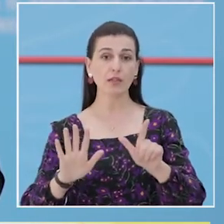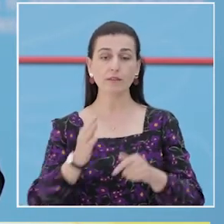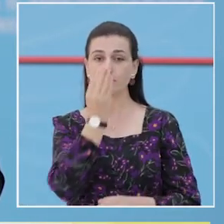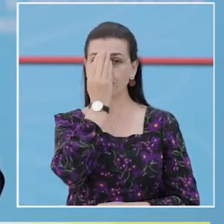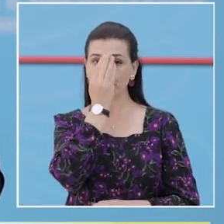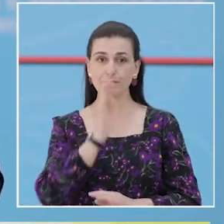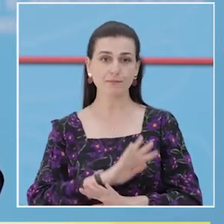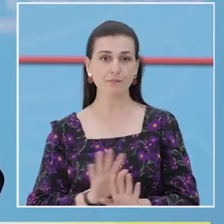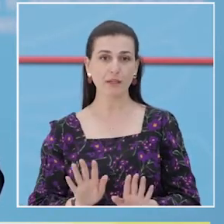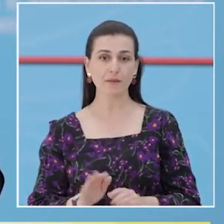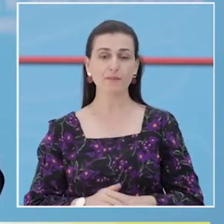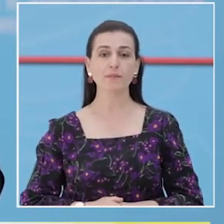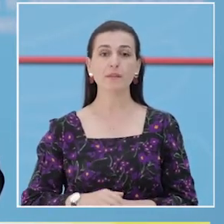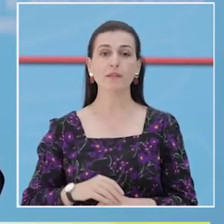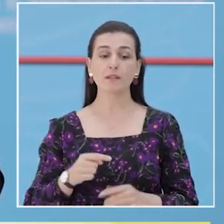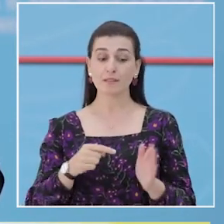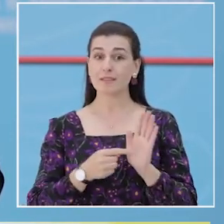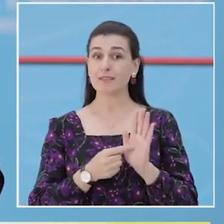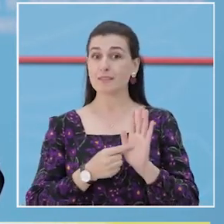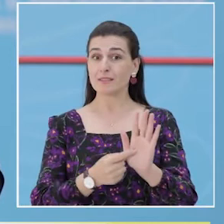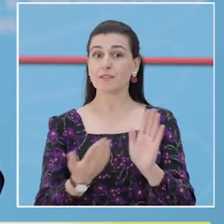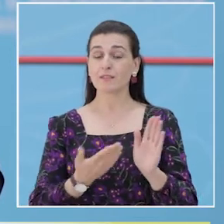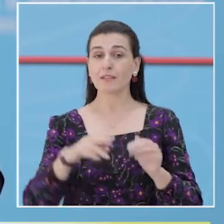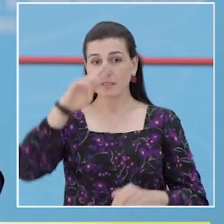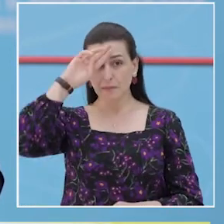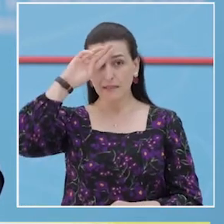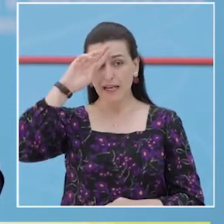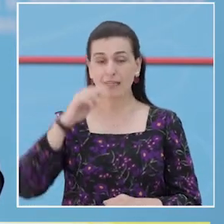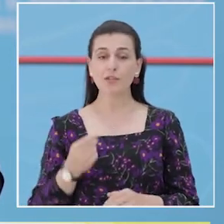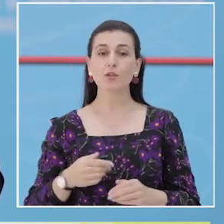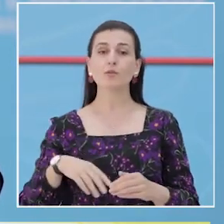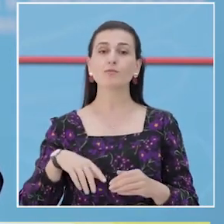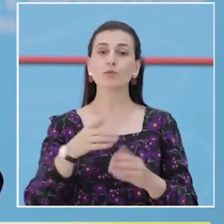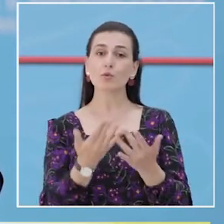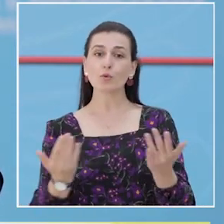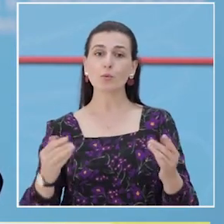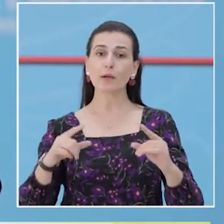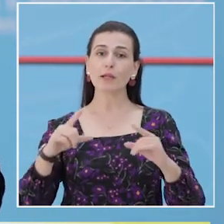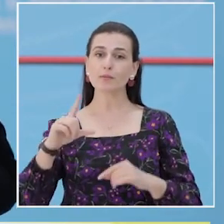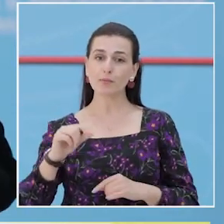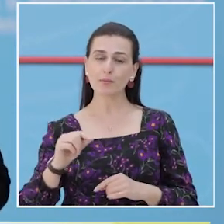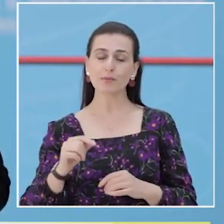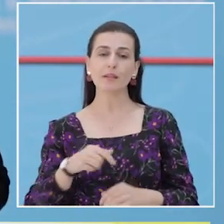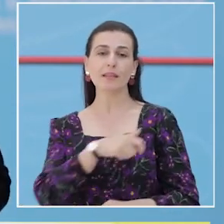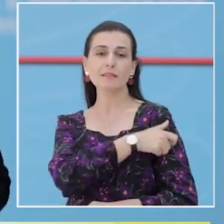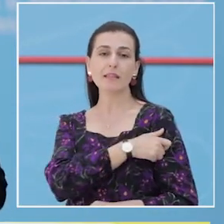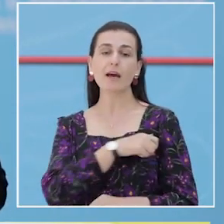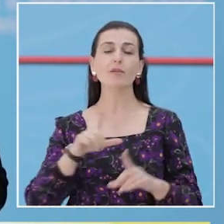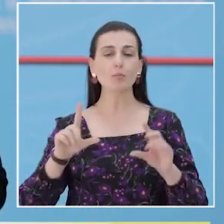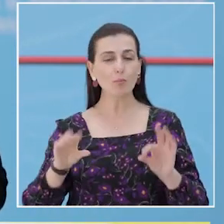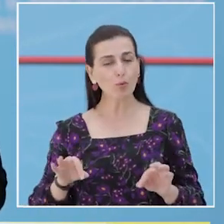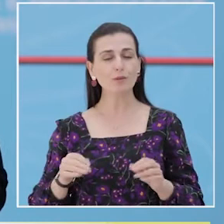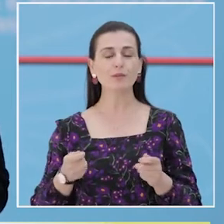Shqipëri në Shqipëri në droqi, momentalisht janë të shruar 33 pacient dhe vetëm 7 për tyre janë në terapie intensive.